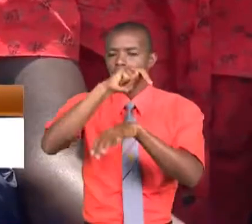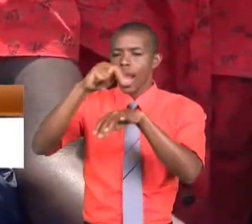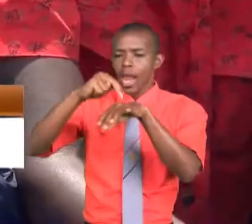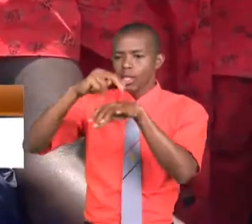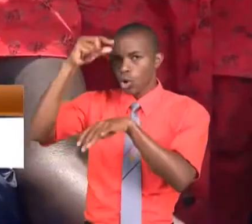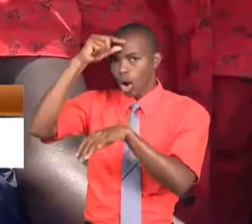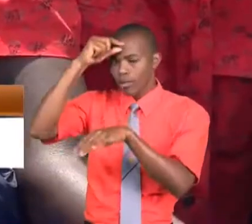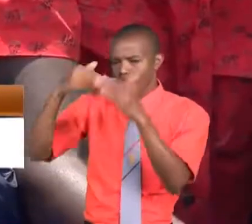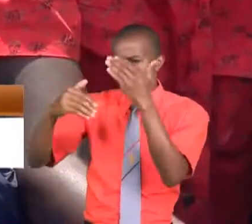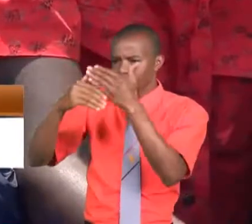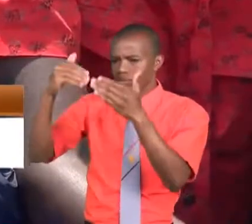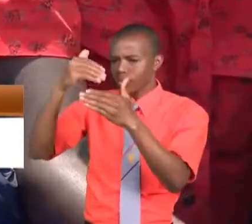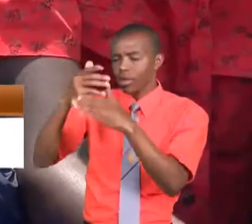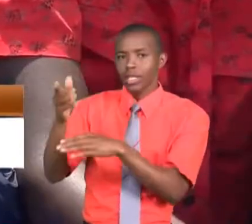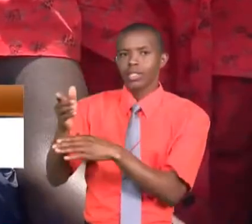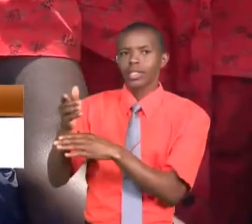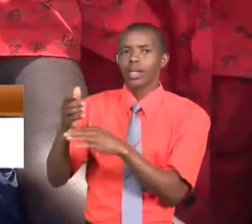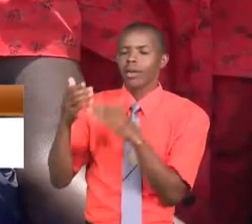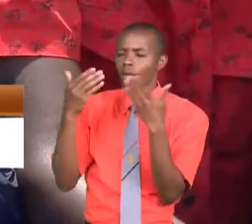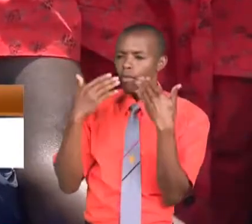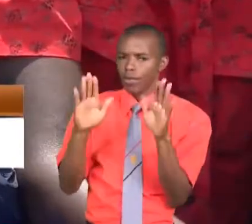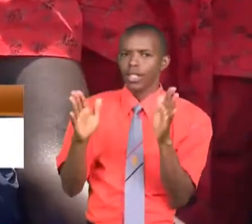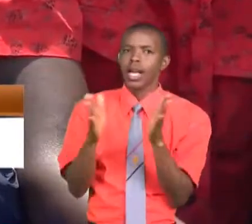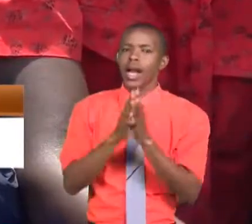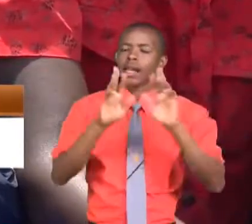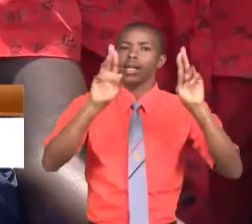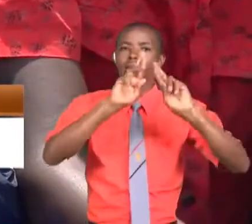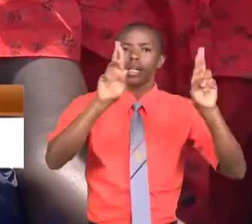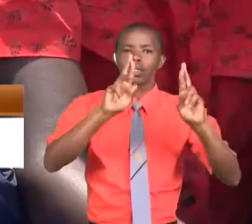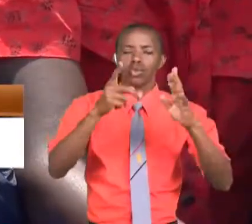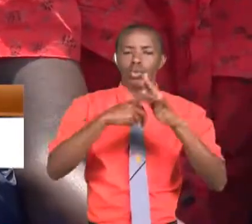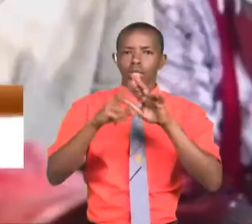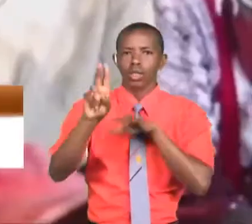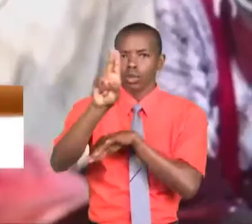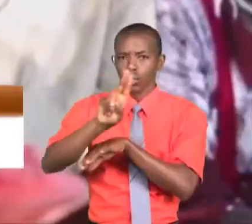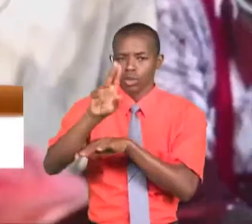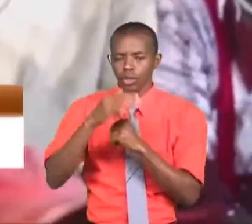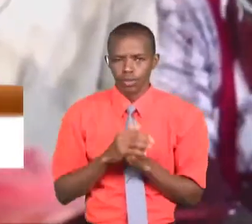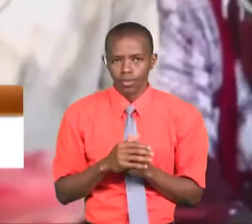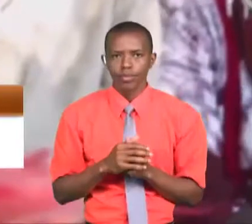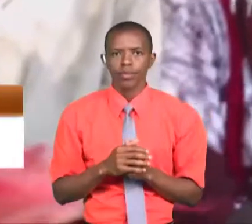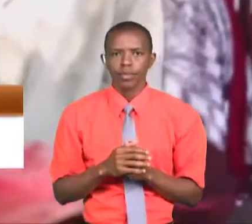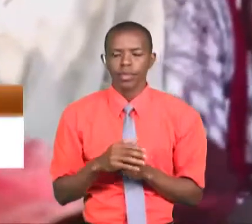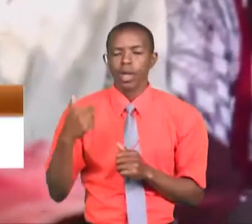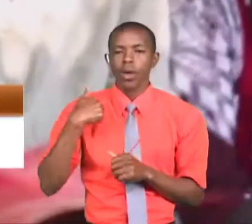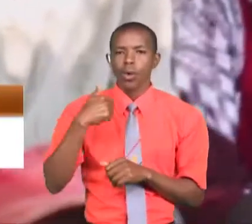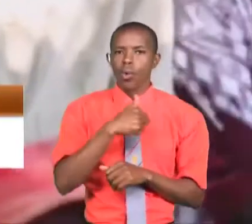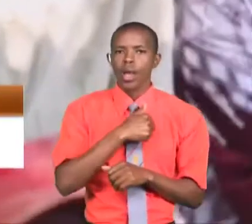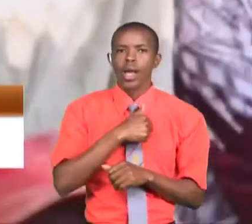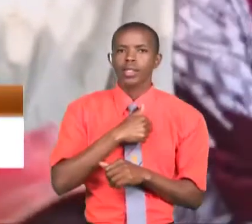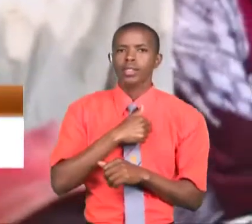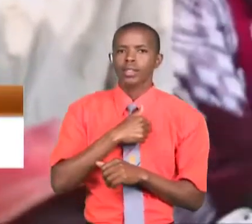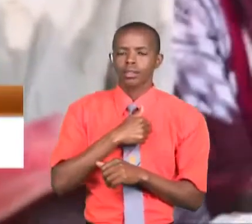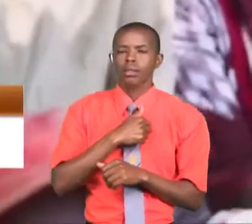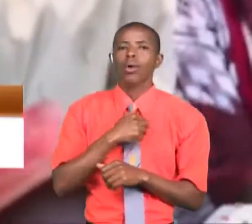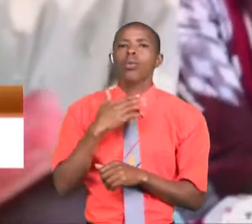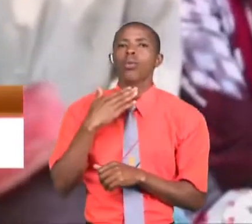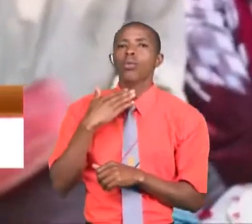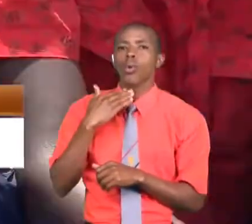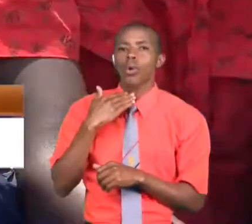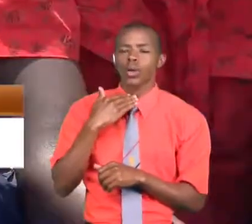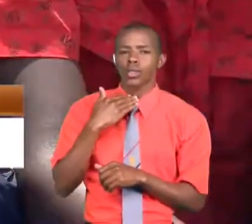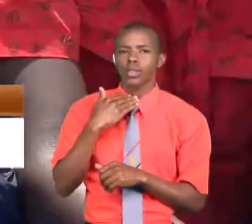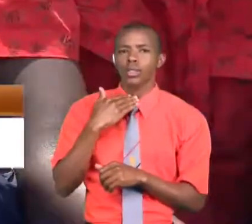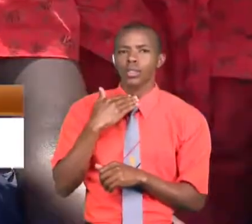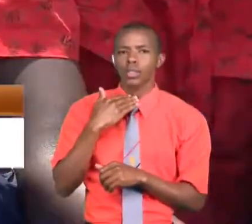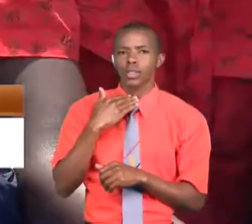is now complete and ready for use. We therefore register our demand that